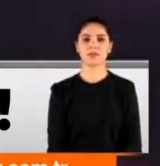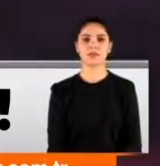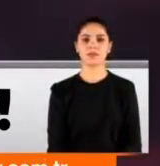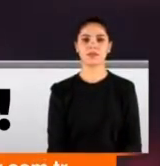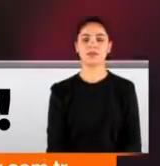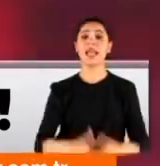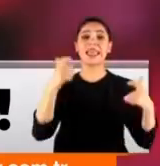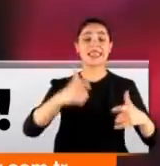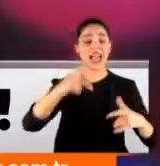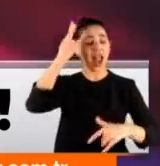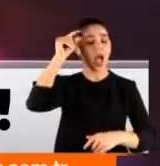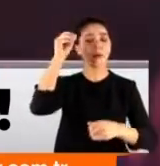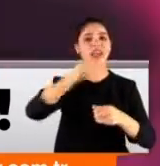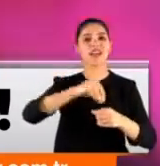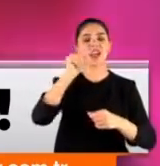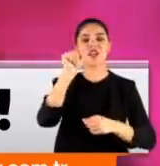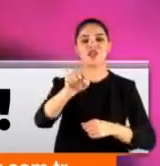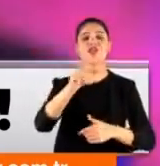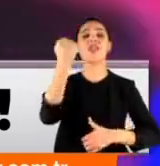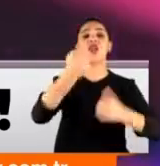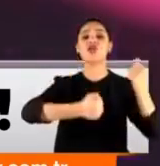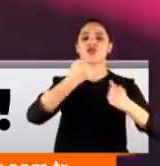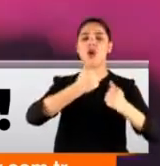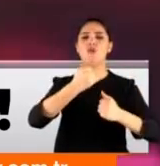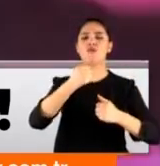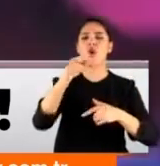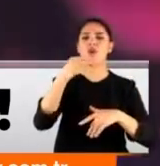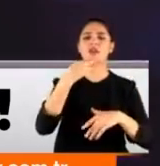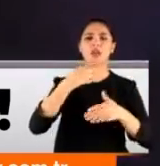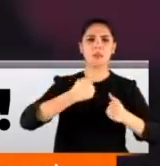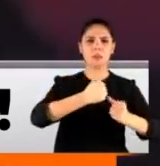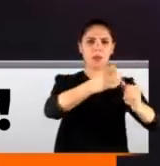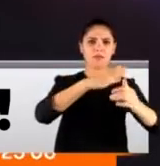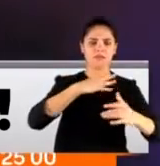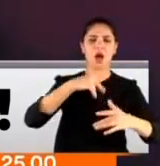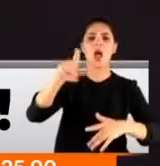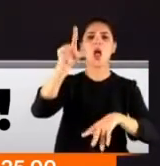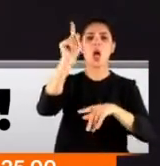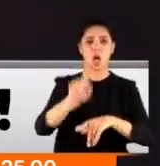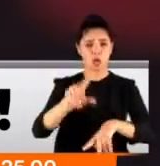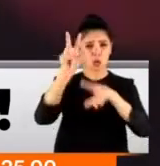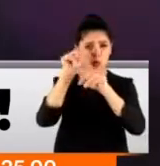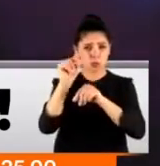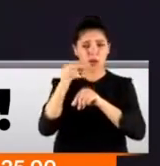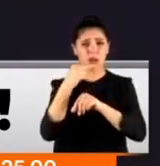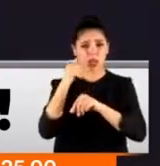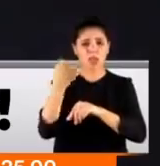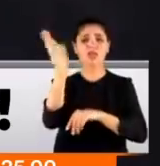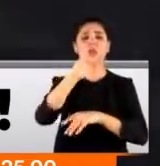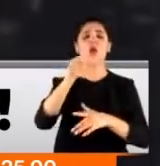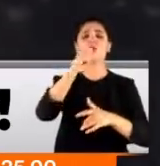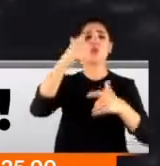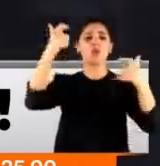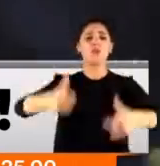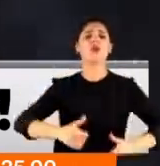Yer Amerika'nın Ohio eyaleti. Direksiyon başında uyuyan kadın sürücü önce bariyere çarptı, sonra Mahoning nehrine uçtu.